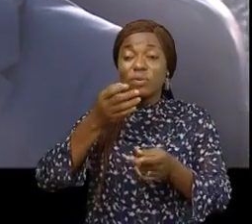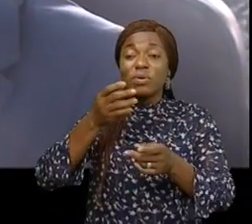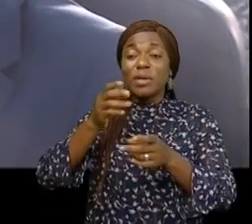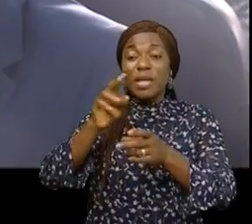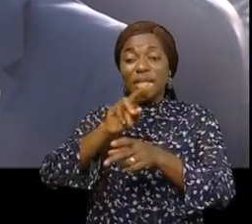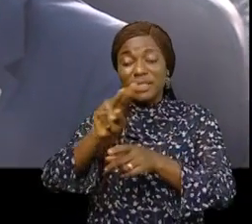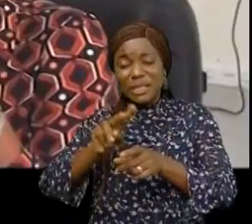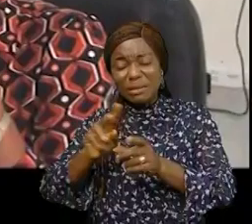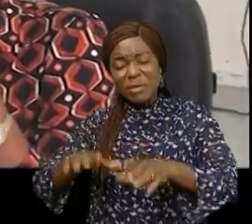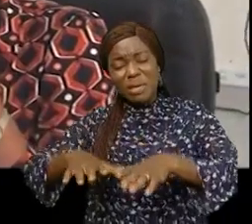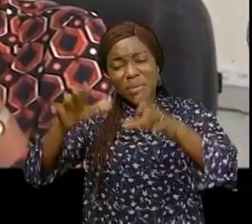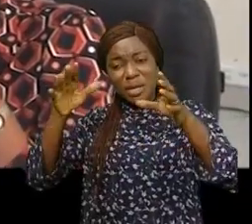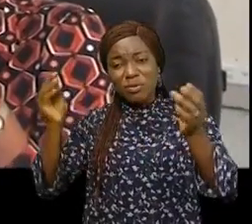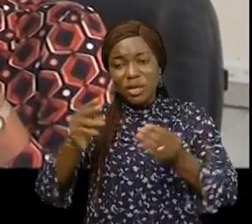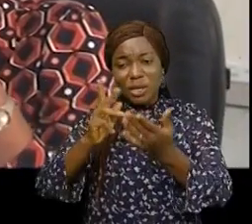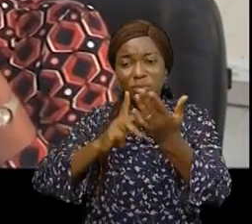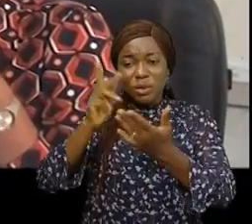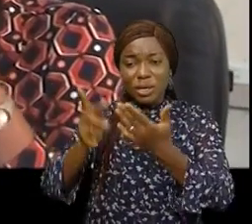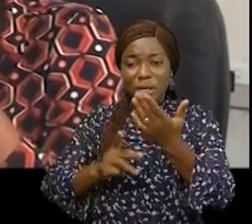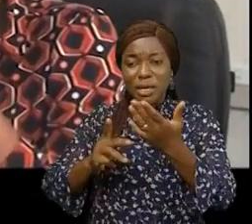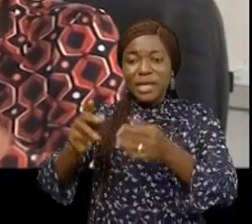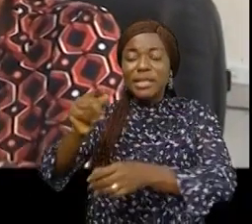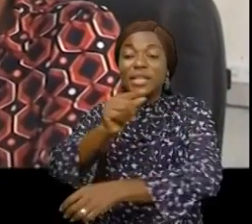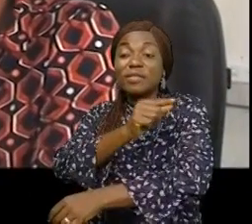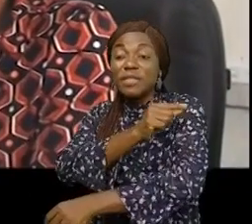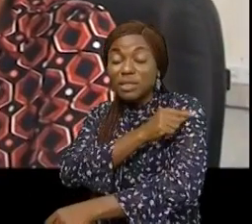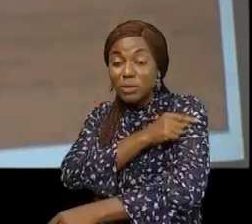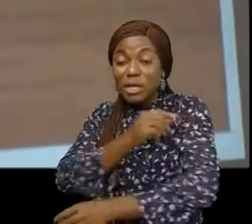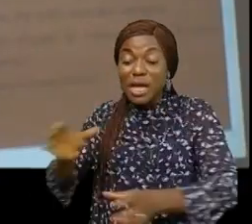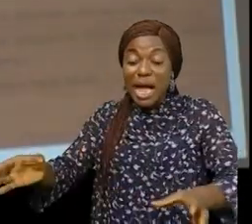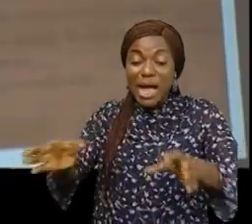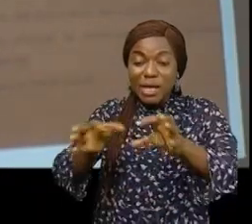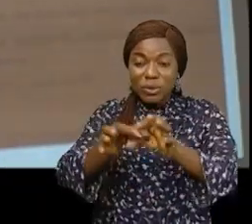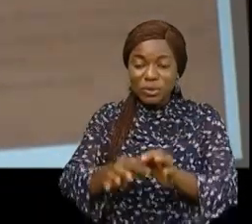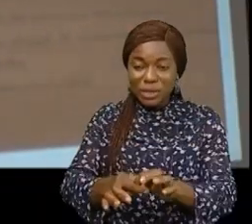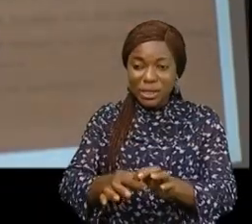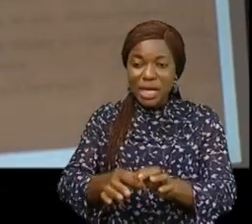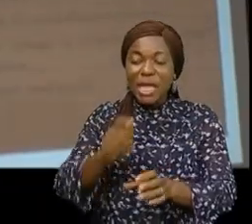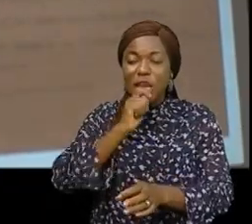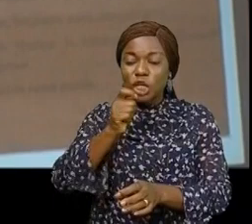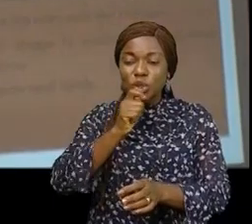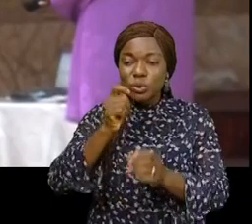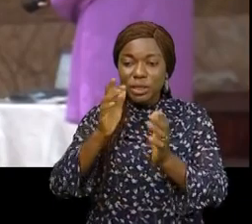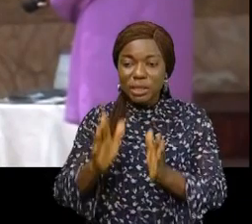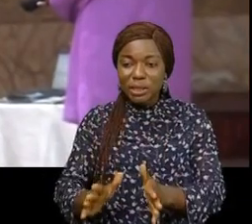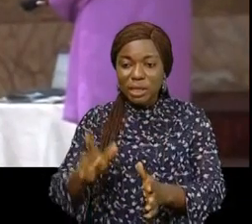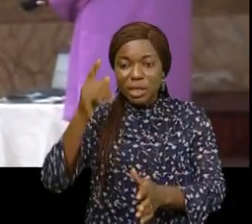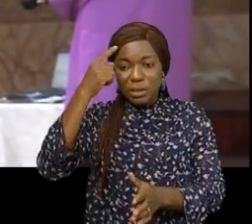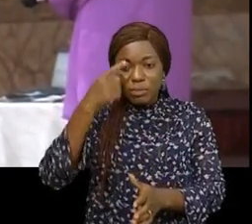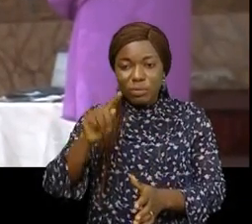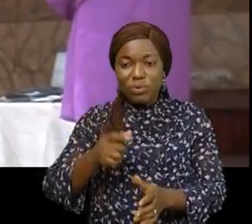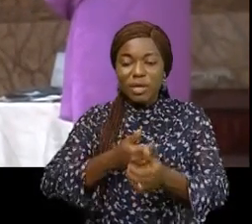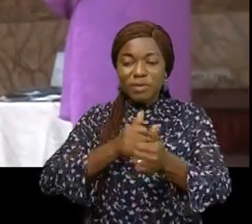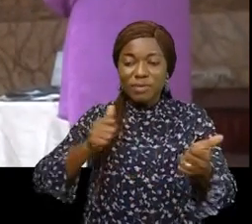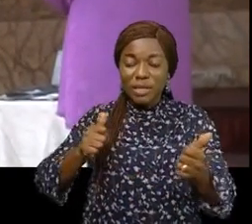élargi des vaccinations a associé les médias à la lutte contre la désinformation dite phénomène de l'infodémie. Ce qui